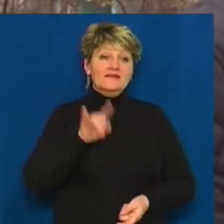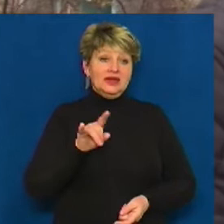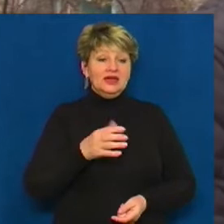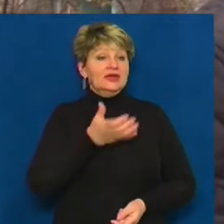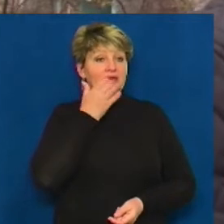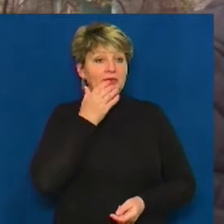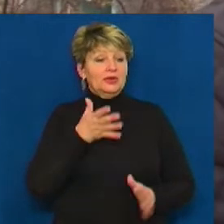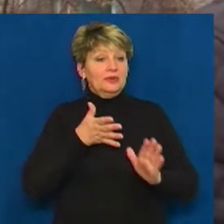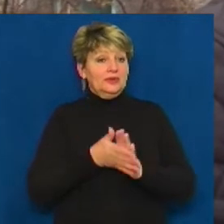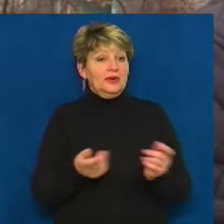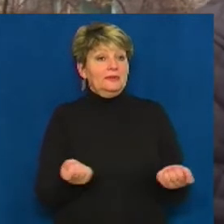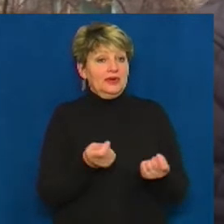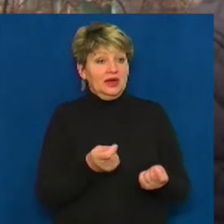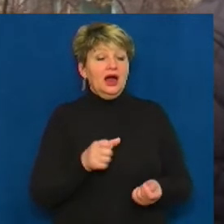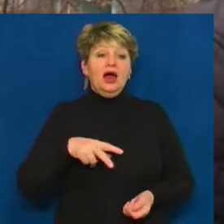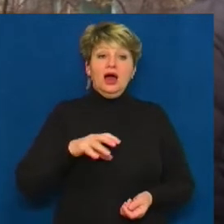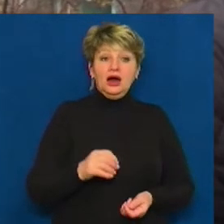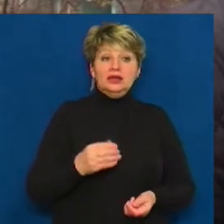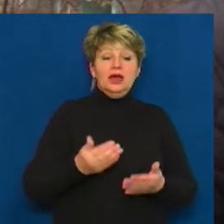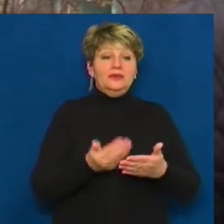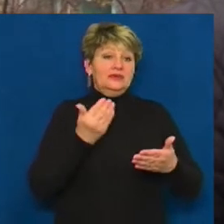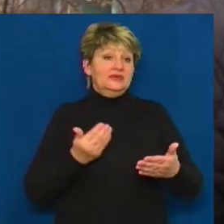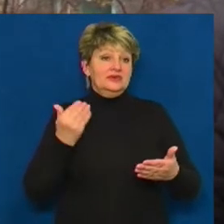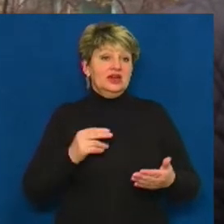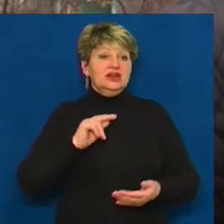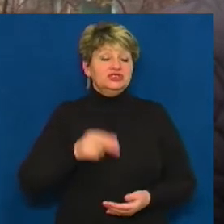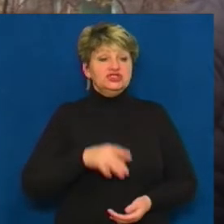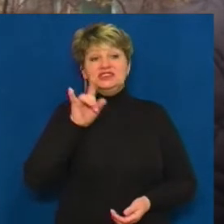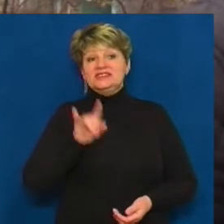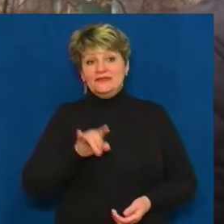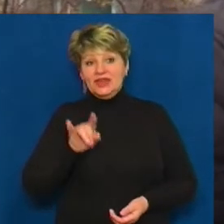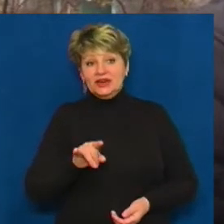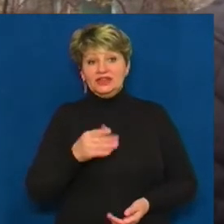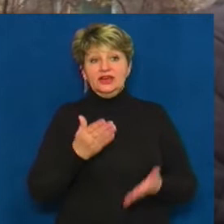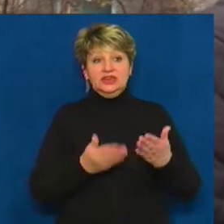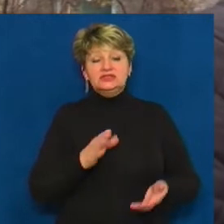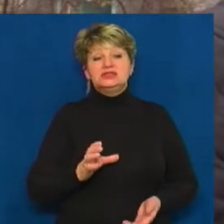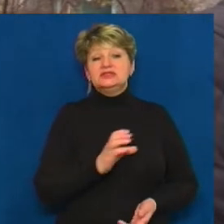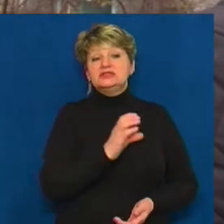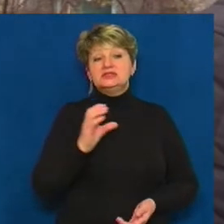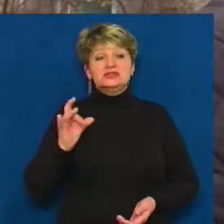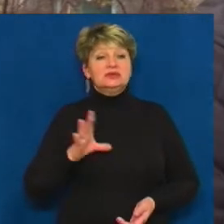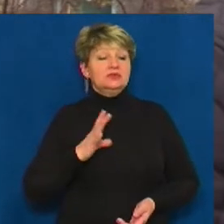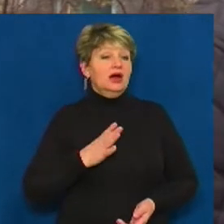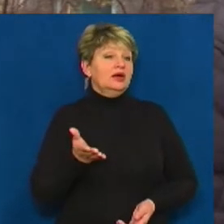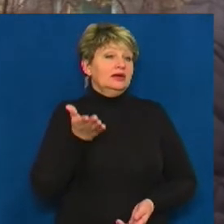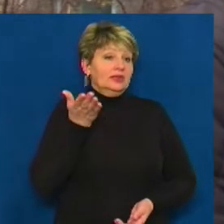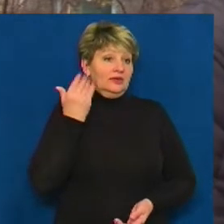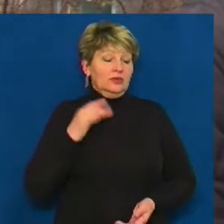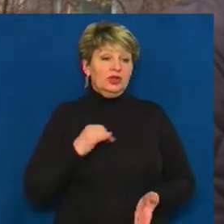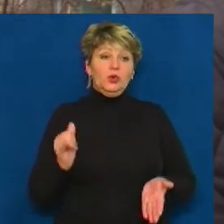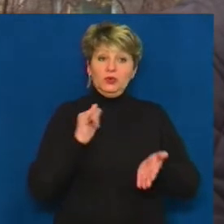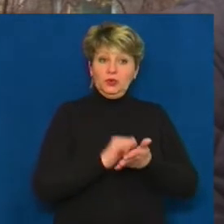на будинку, яке ми дивилися попередньо, теплотрати через вікна, навіть якщо вони ще радянські, які будуть поставлені під час будівництва